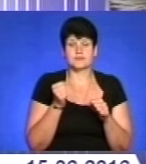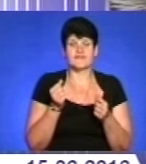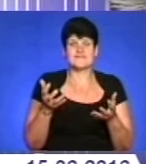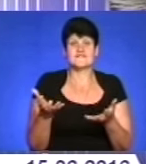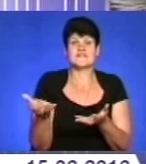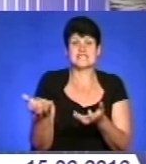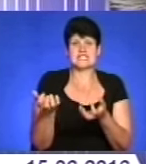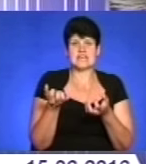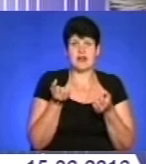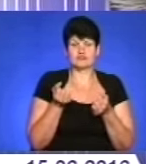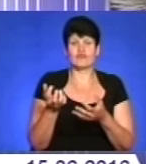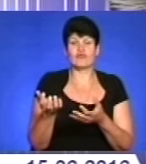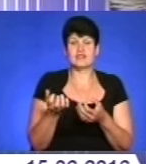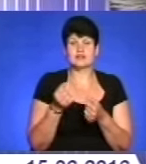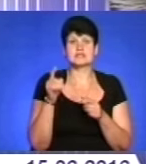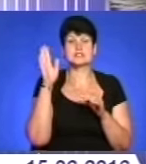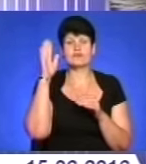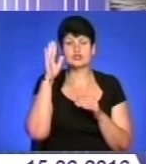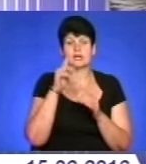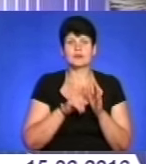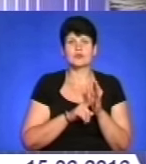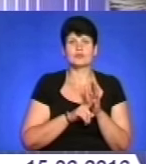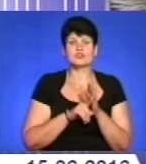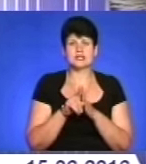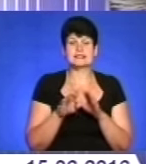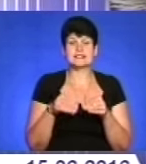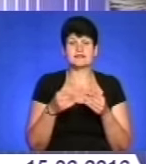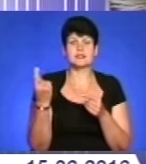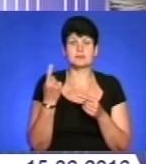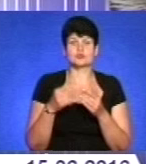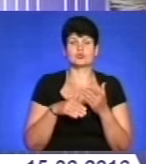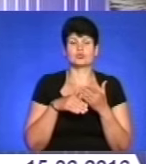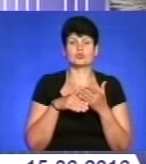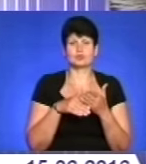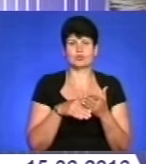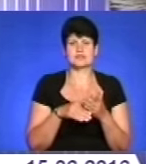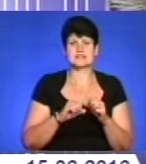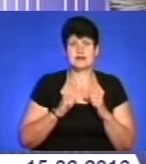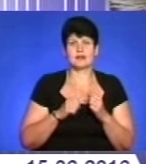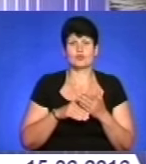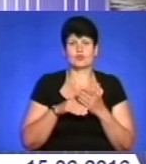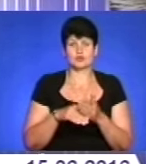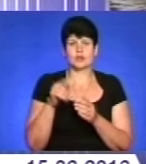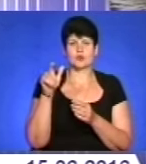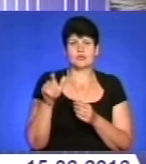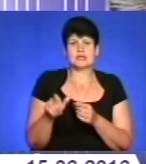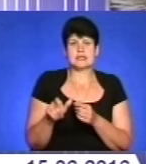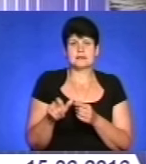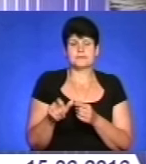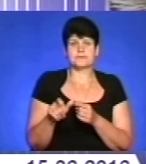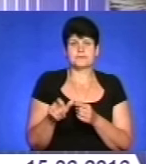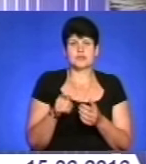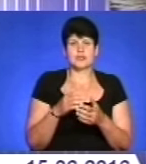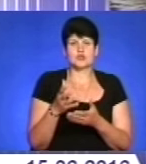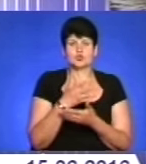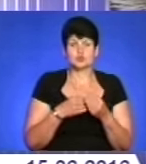витягували. Витягнули його з води і почали першу допомогу подавати. Старалися, як, помогти людині вони, істичне